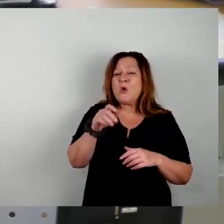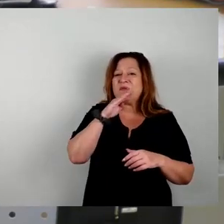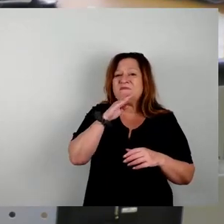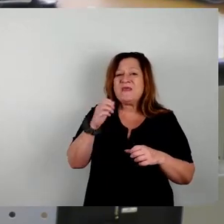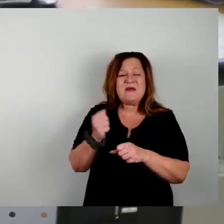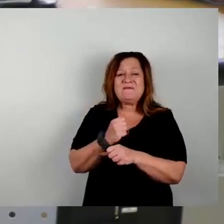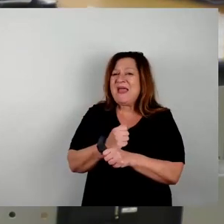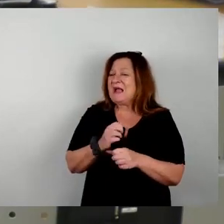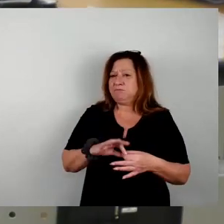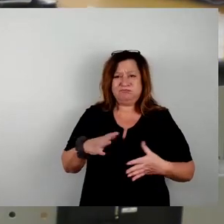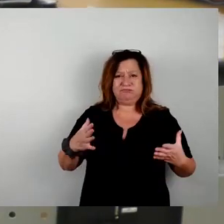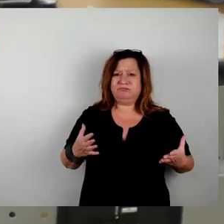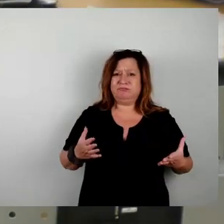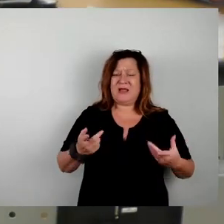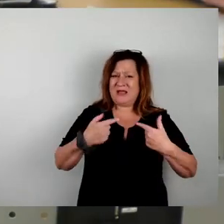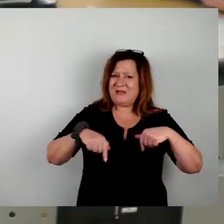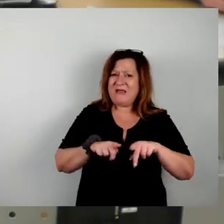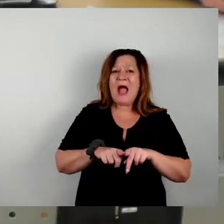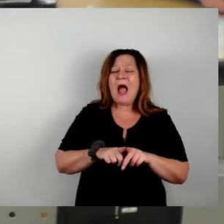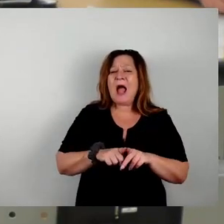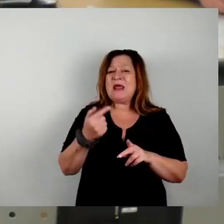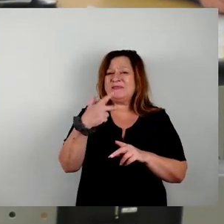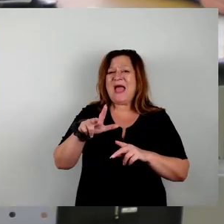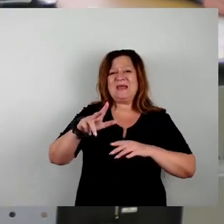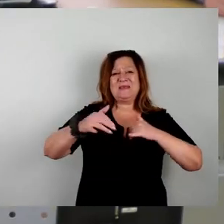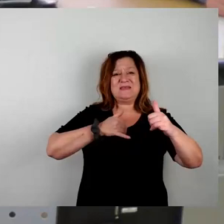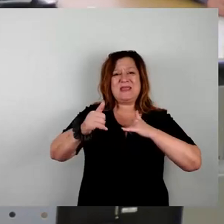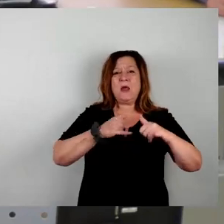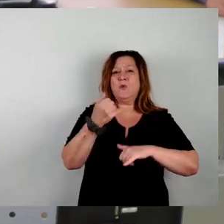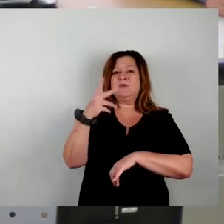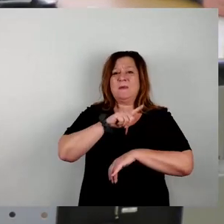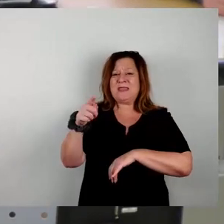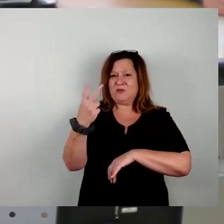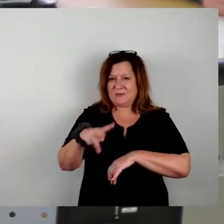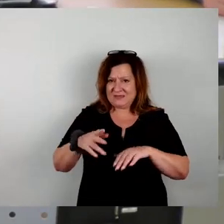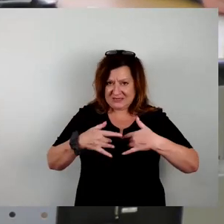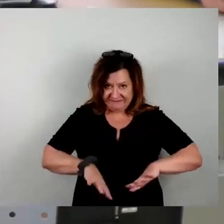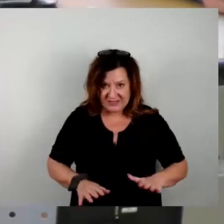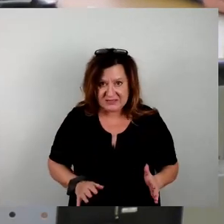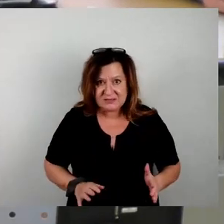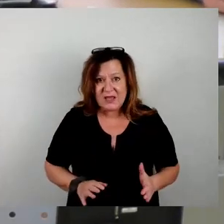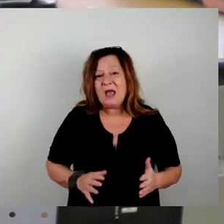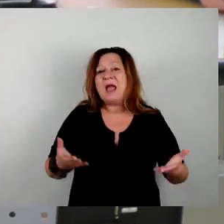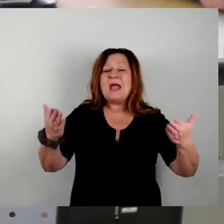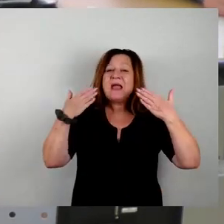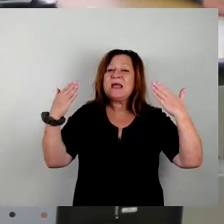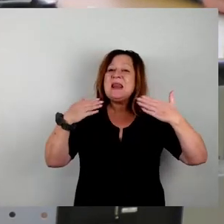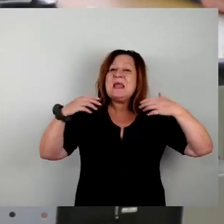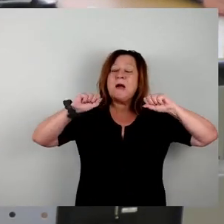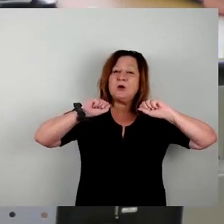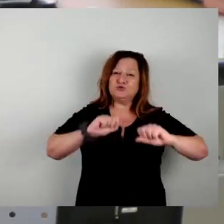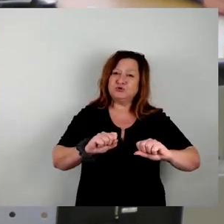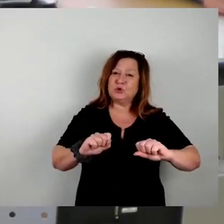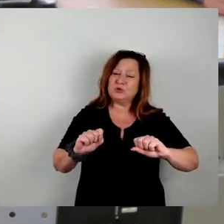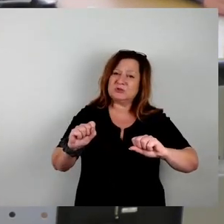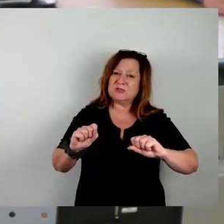Wir alle haben am 30. Januar 2020 den Klimaschutz zur Aufgabe höchster Priorität für die Stadt